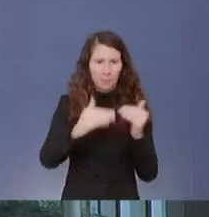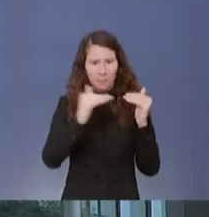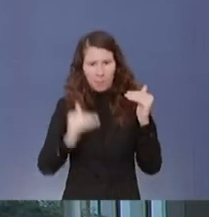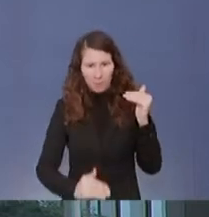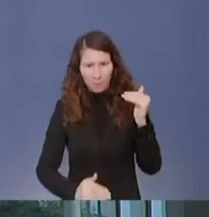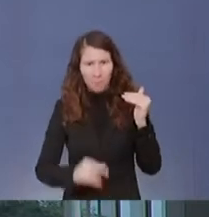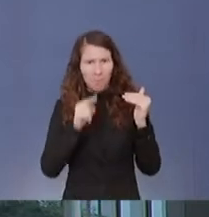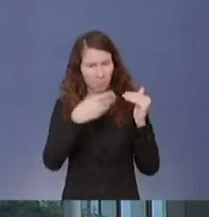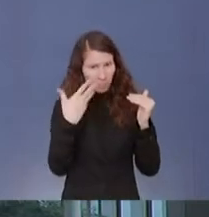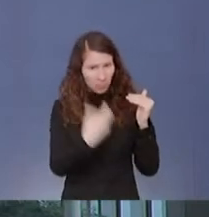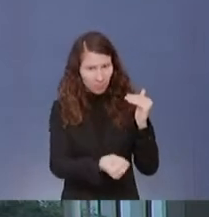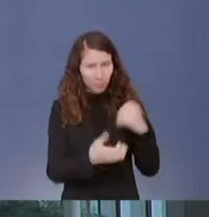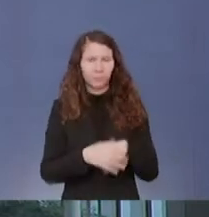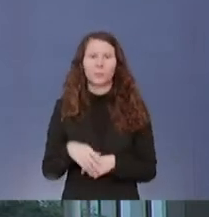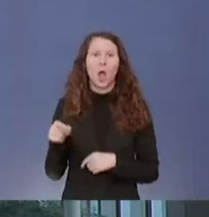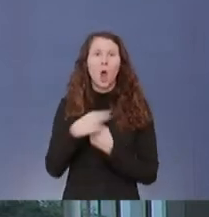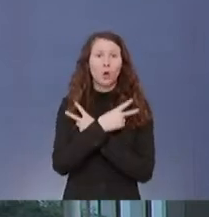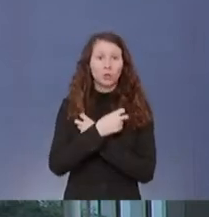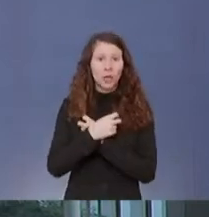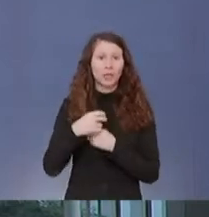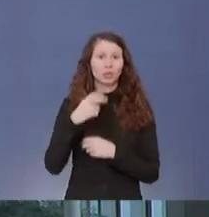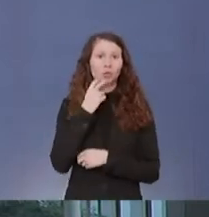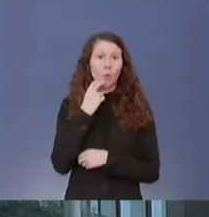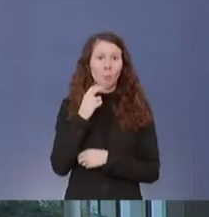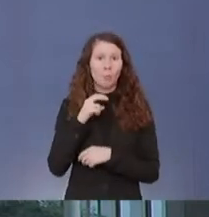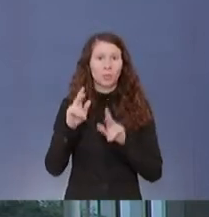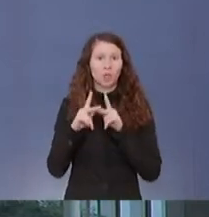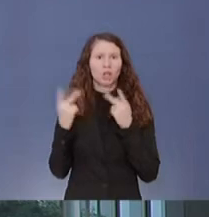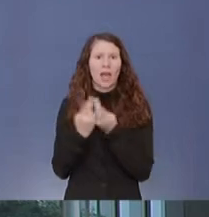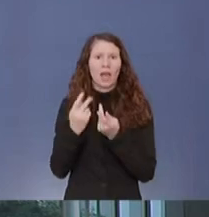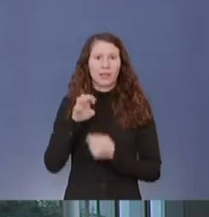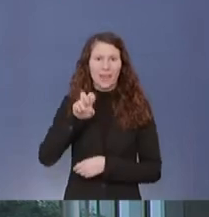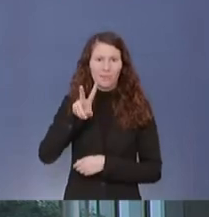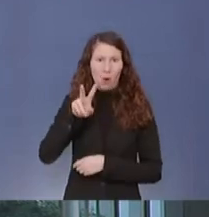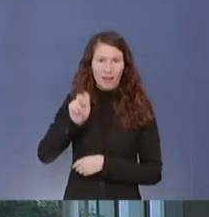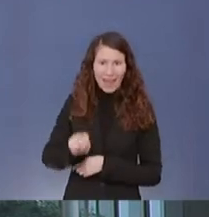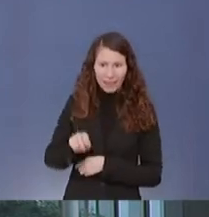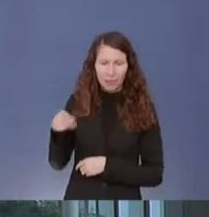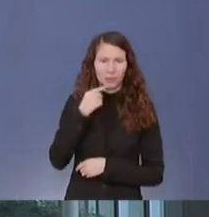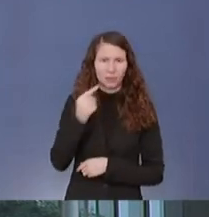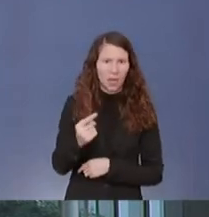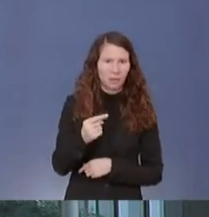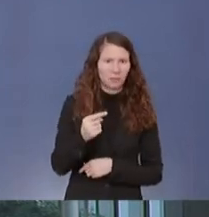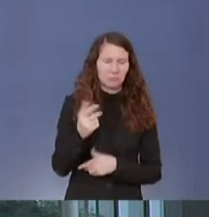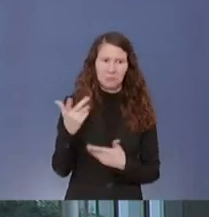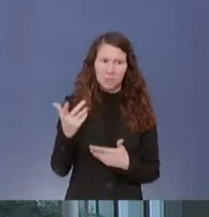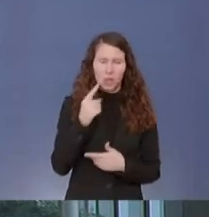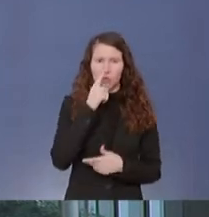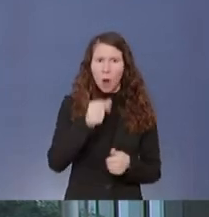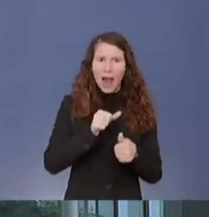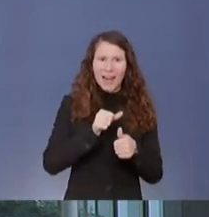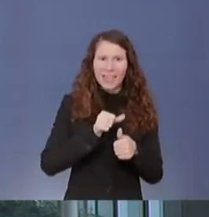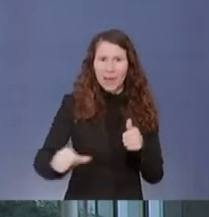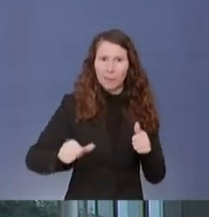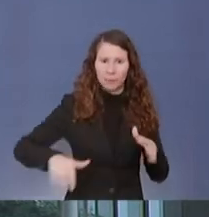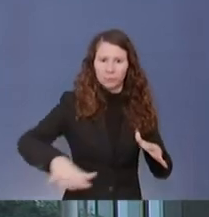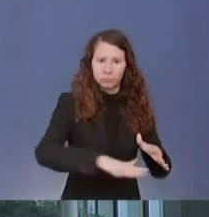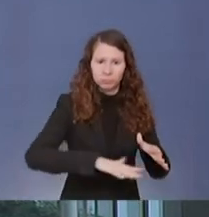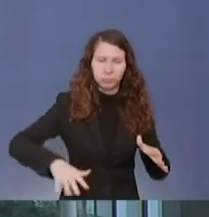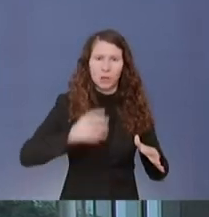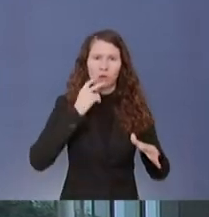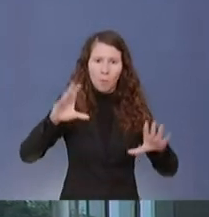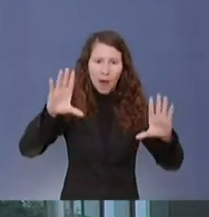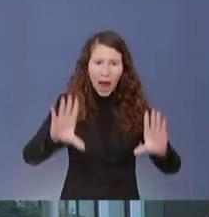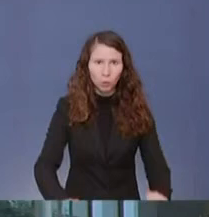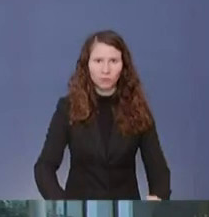Nach Darstellung des österreichischen Stromkonzerns EVN ist man nur knapp an einem flächendeckenden Stromausfall vorbeigeschrammt. Ich glaube, die Frage